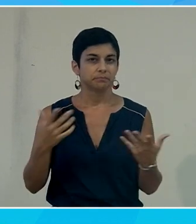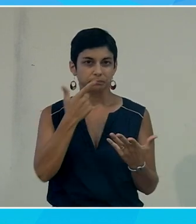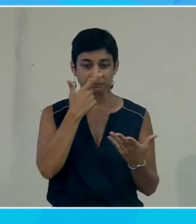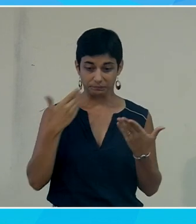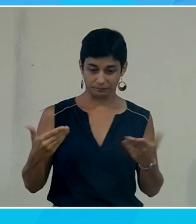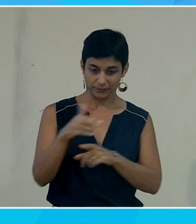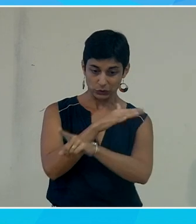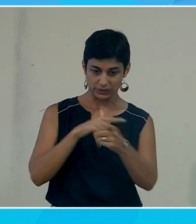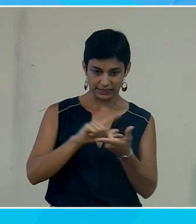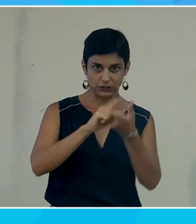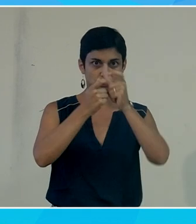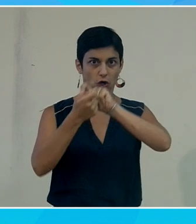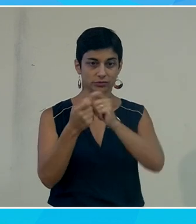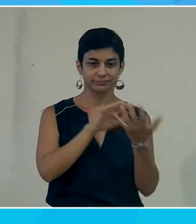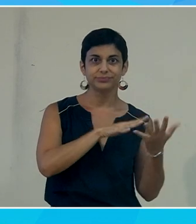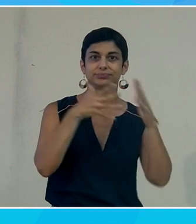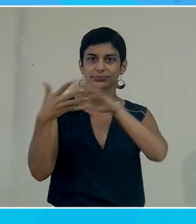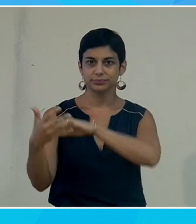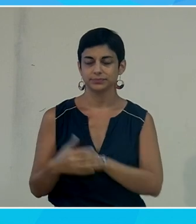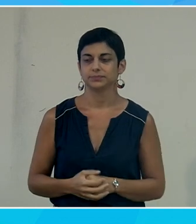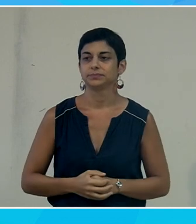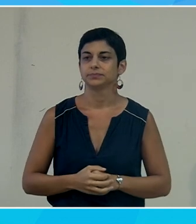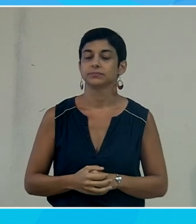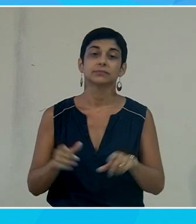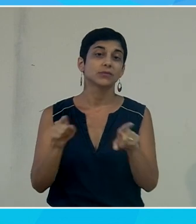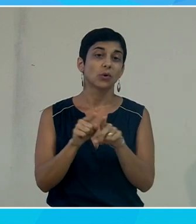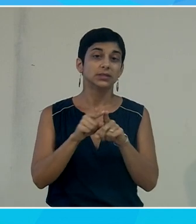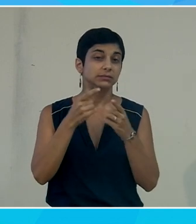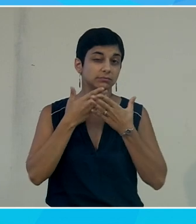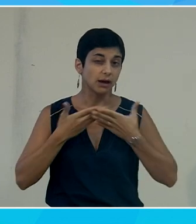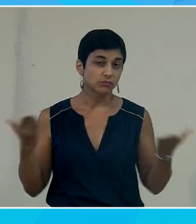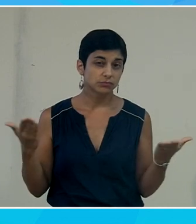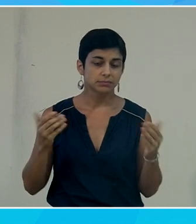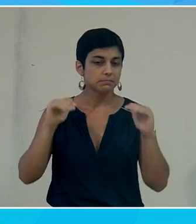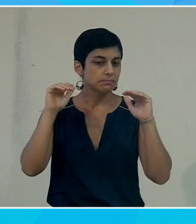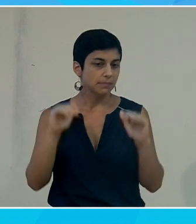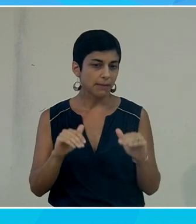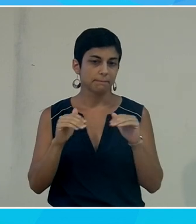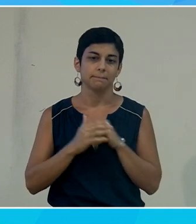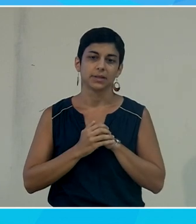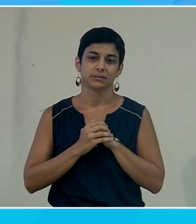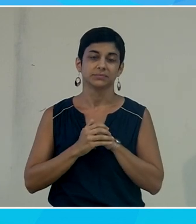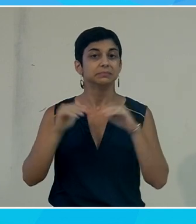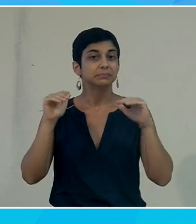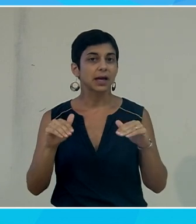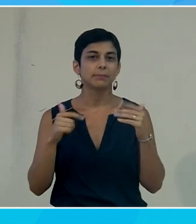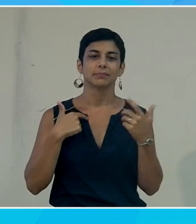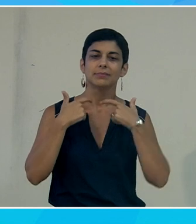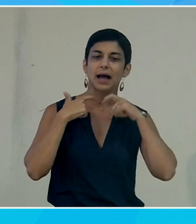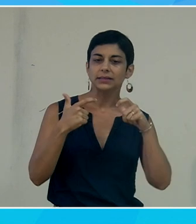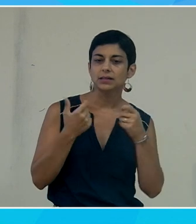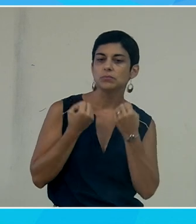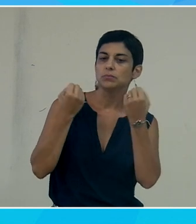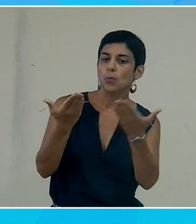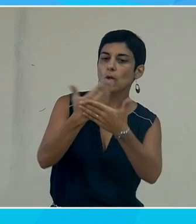à travers ça. Et puis, il ne pas se le cacher, même si on mettait un certain nombre de fonctionnalités d'accessibilité